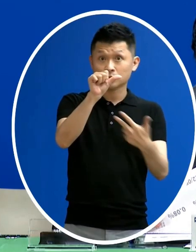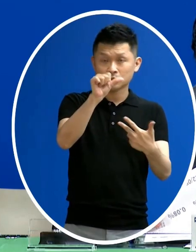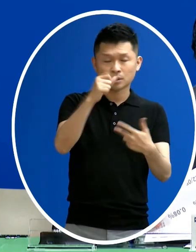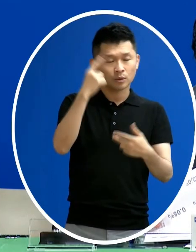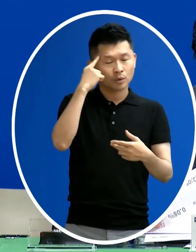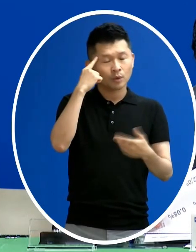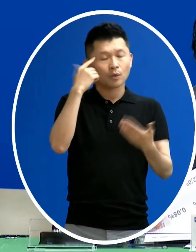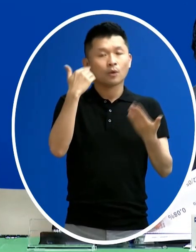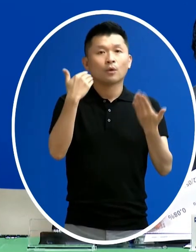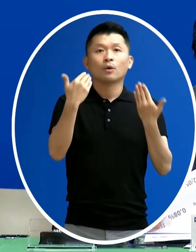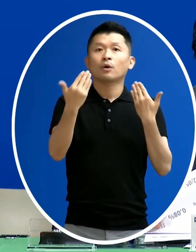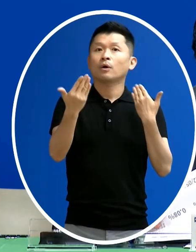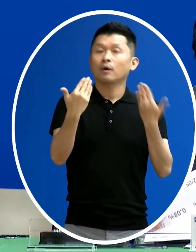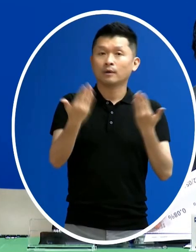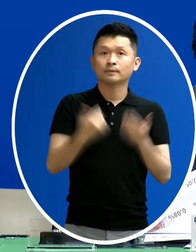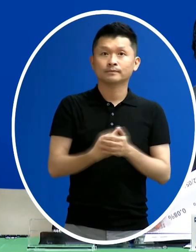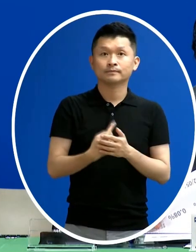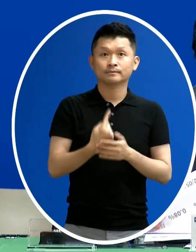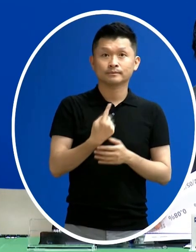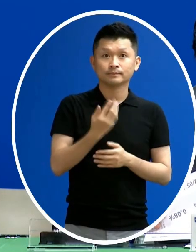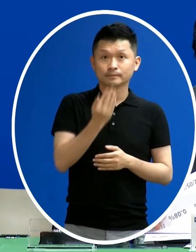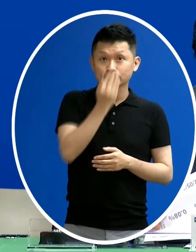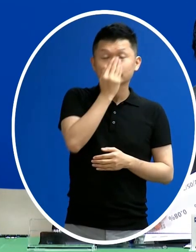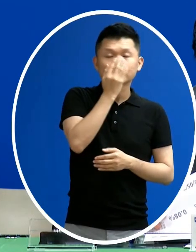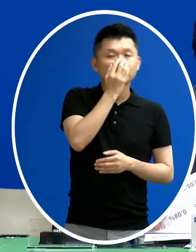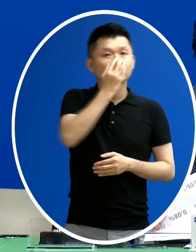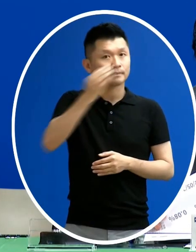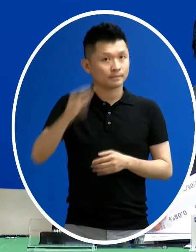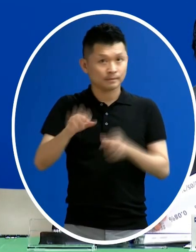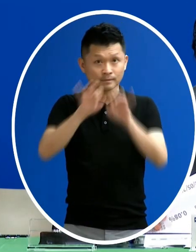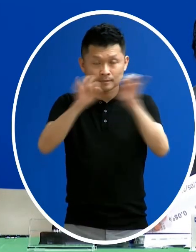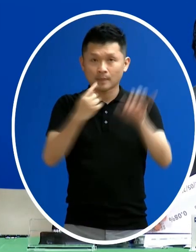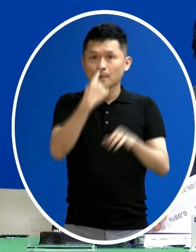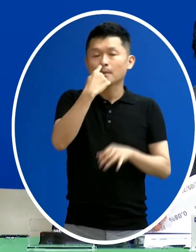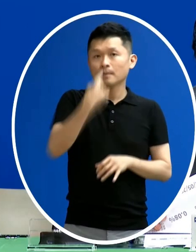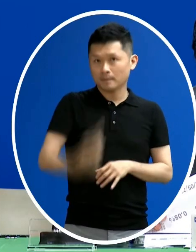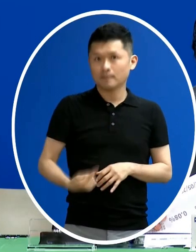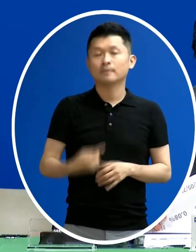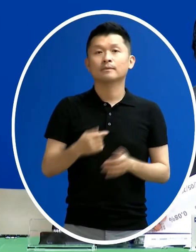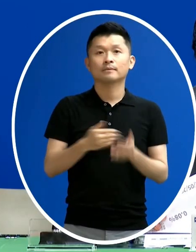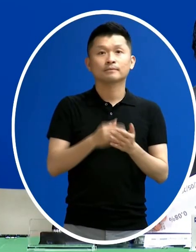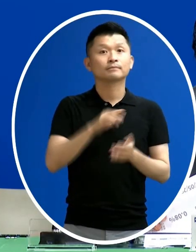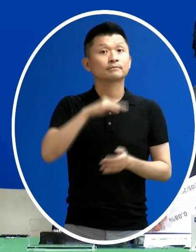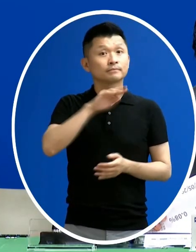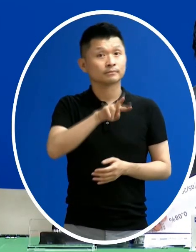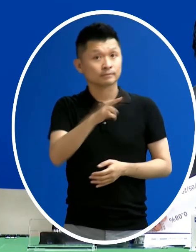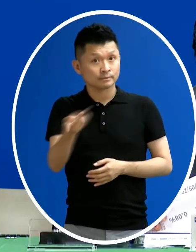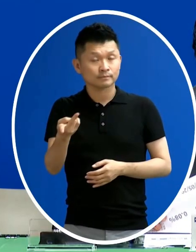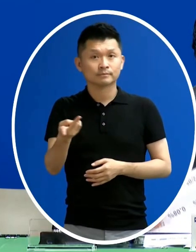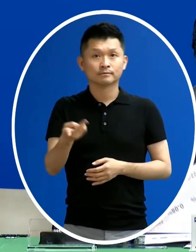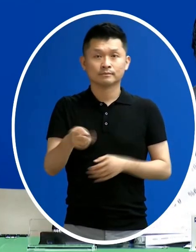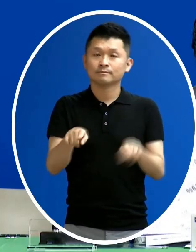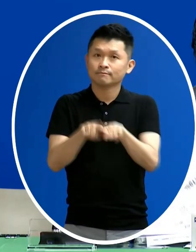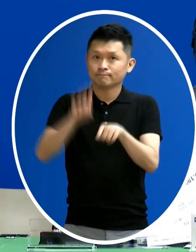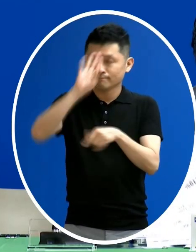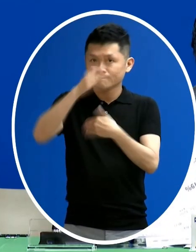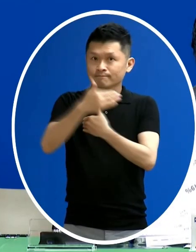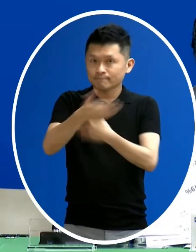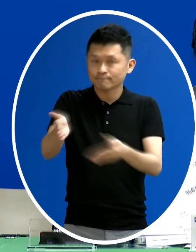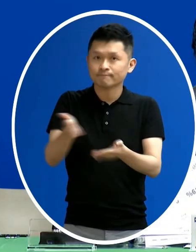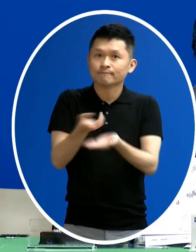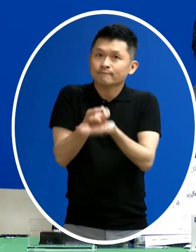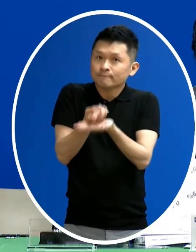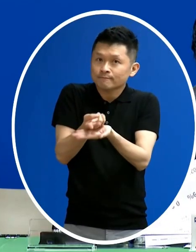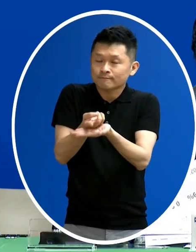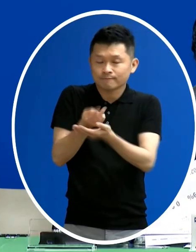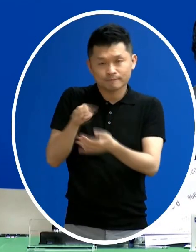利的恢復 那就移除了呼吸器 也拔管 所以隔日就轉到這個5月27號轉到一般病房去繼續